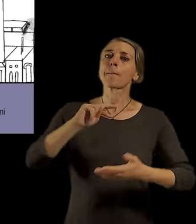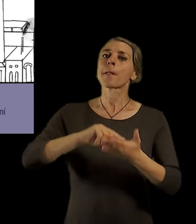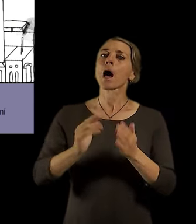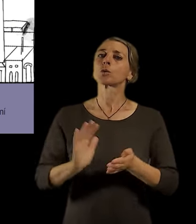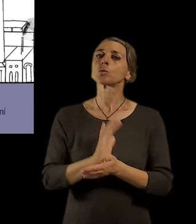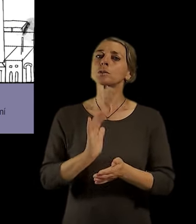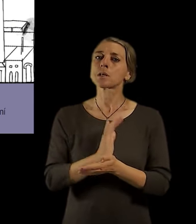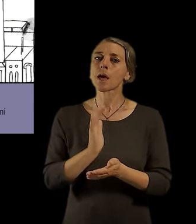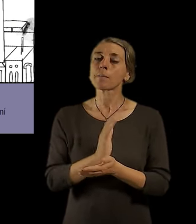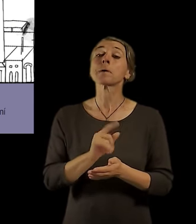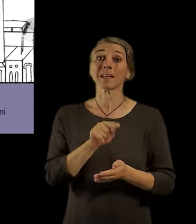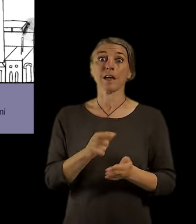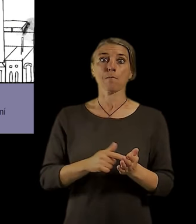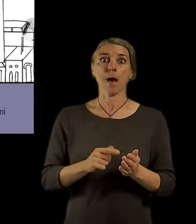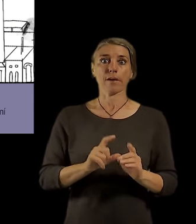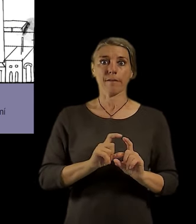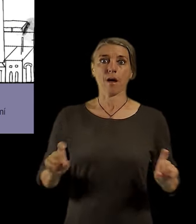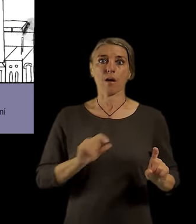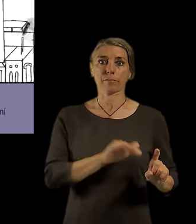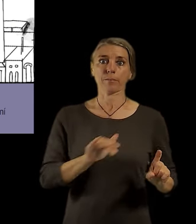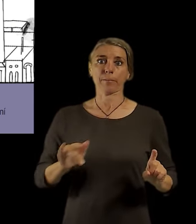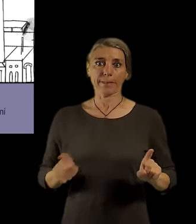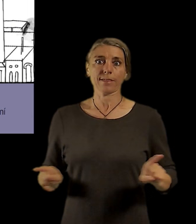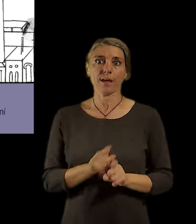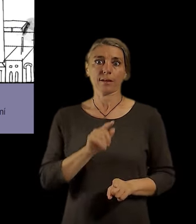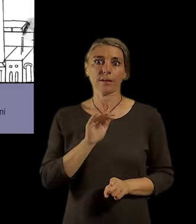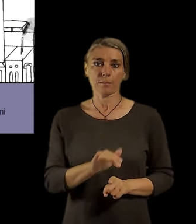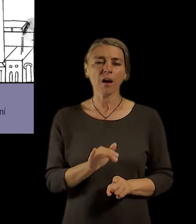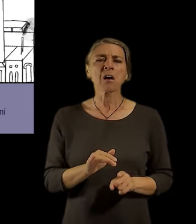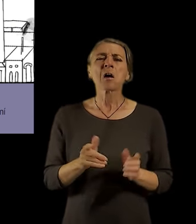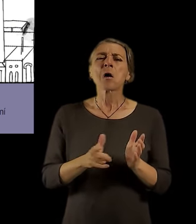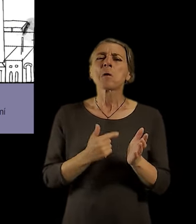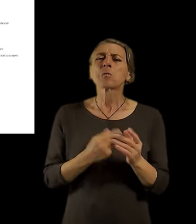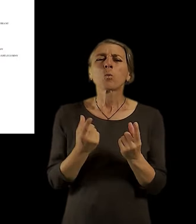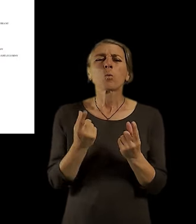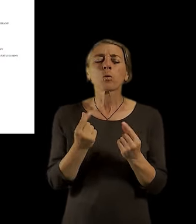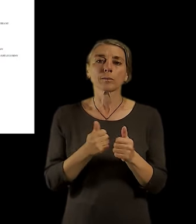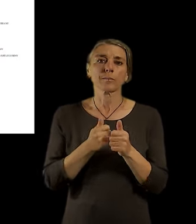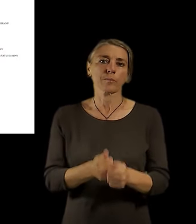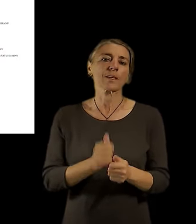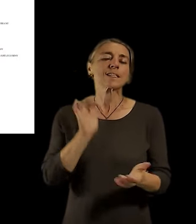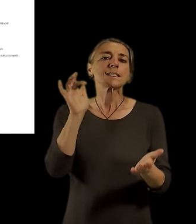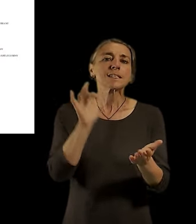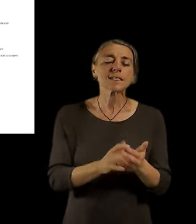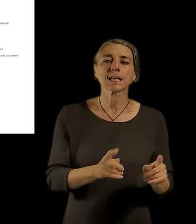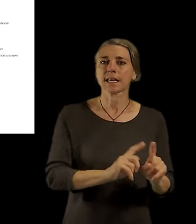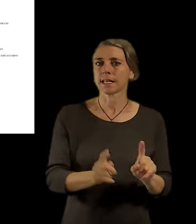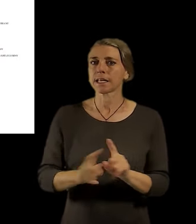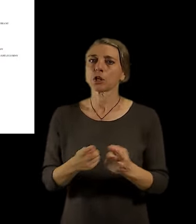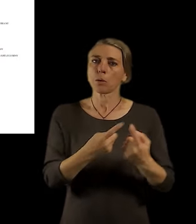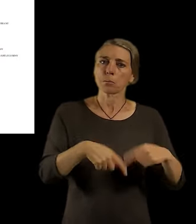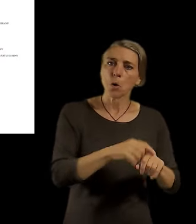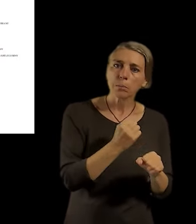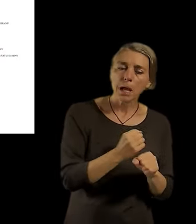které vlastně důsledně oddělují ty jednotlivý funkce bydlení, práce, rekreace. Takhle vlastně